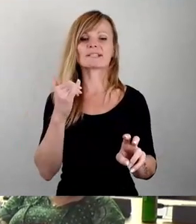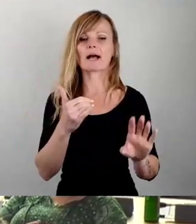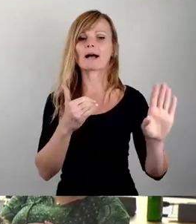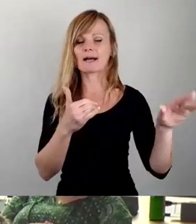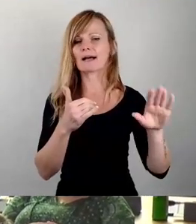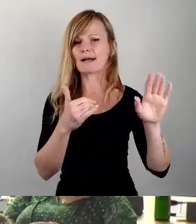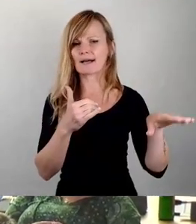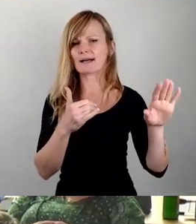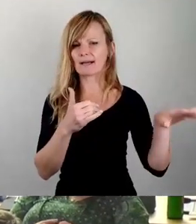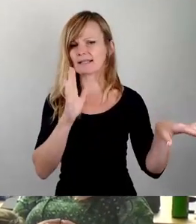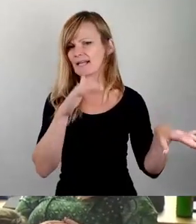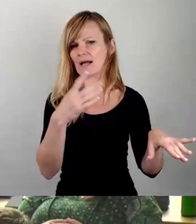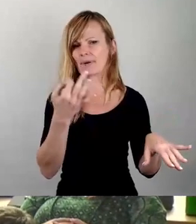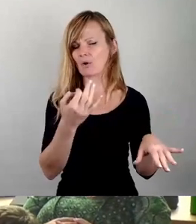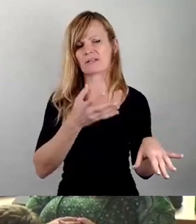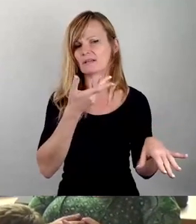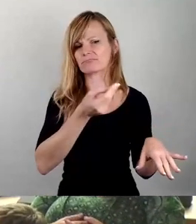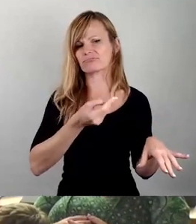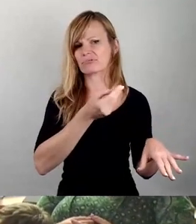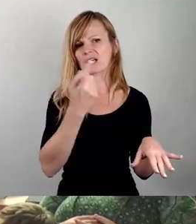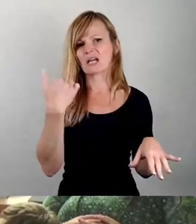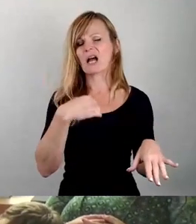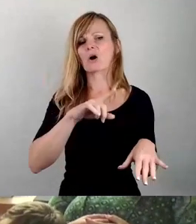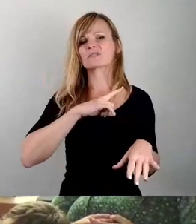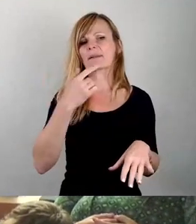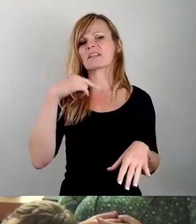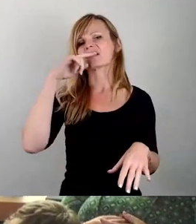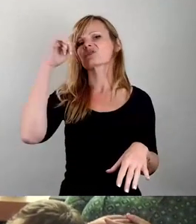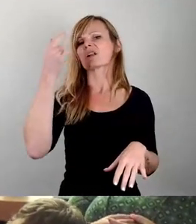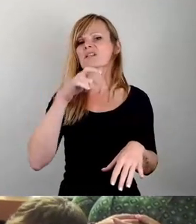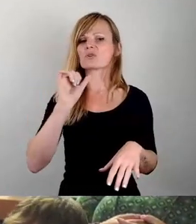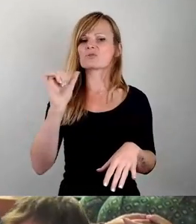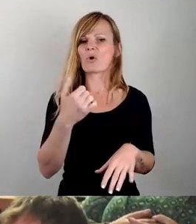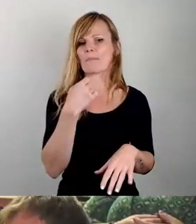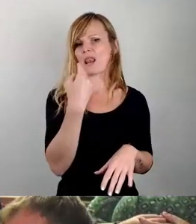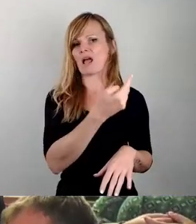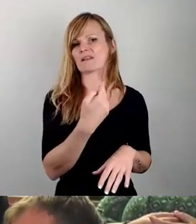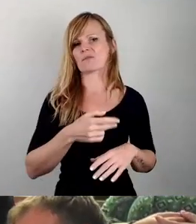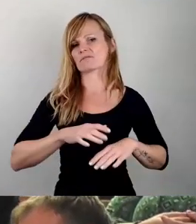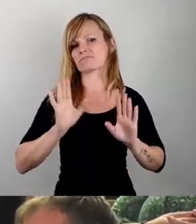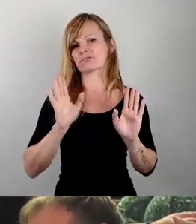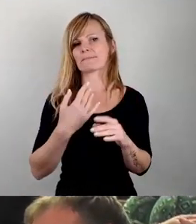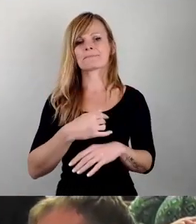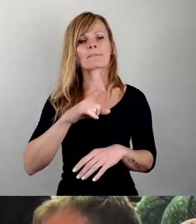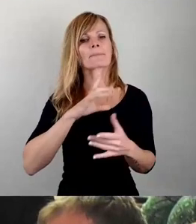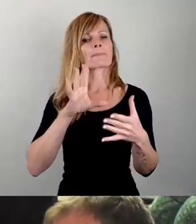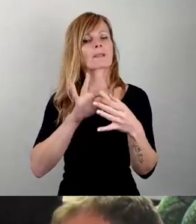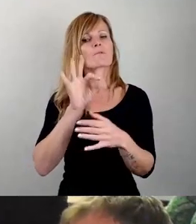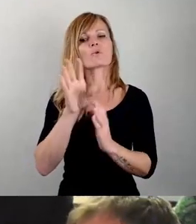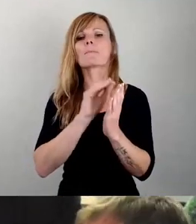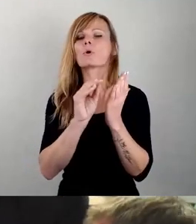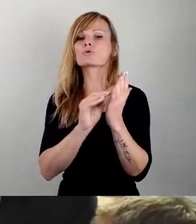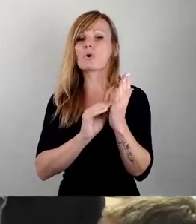naja. Müssen wir nicht drüber reden. Eigentlich bin ich auch zu hochmütig jetzt, mich dazu noch mal zu äußern. Aber diesbezüglich, ich möchte es gerne für das Protokoll noch mal